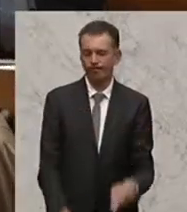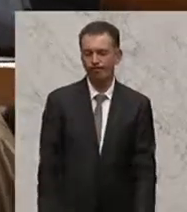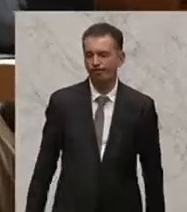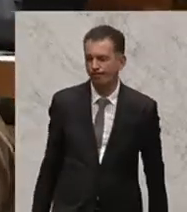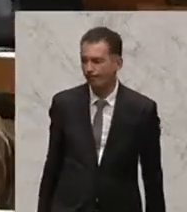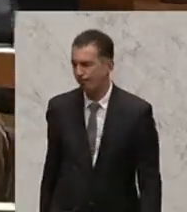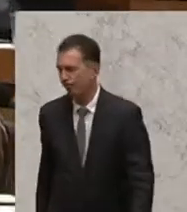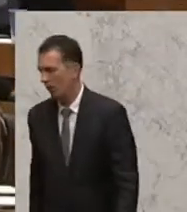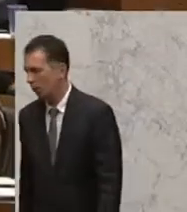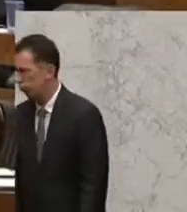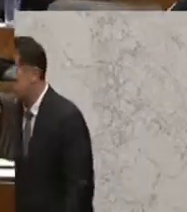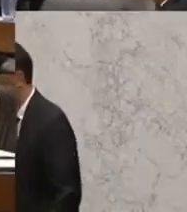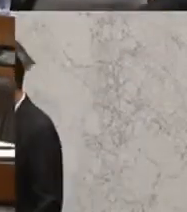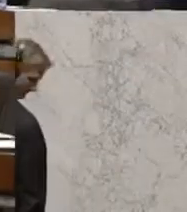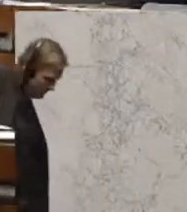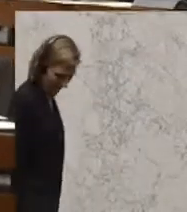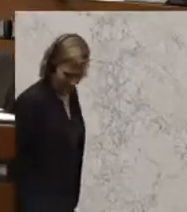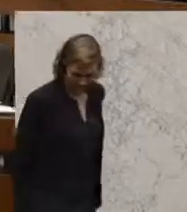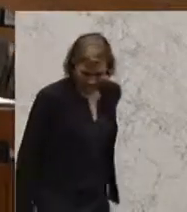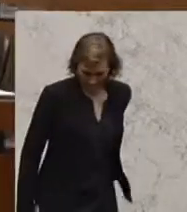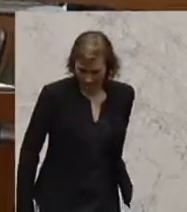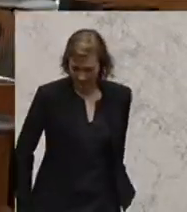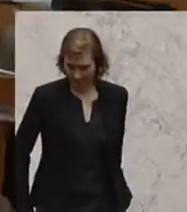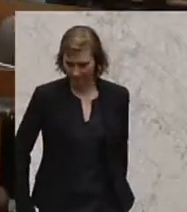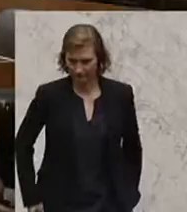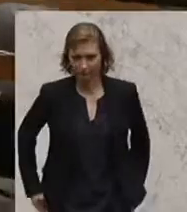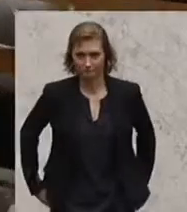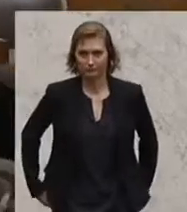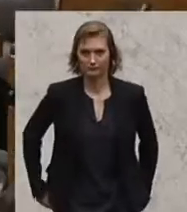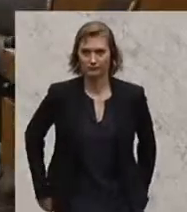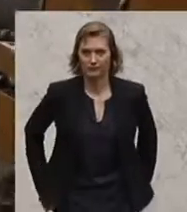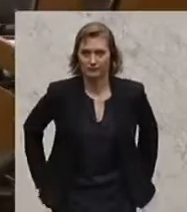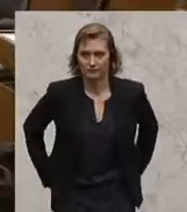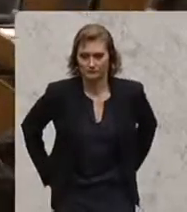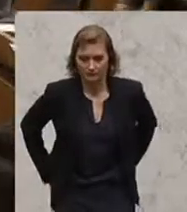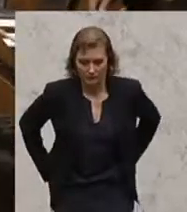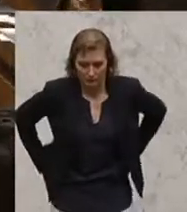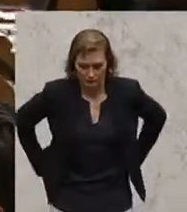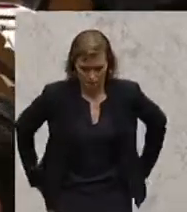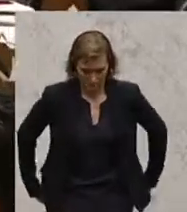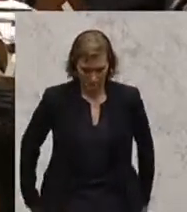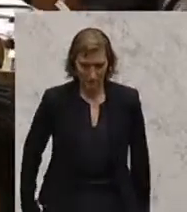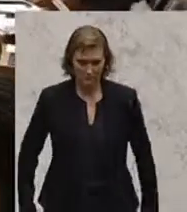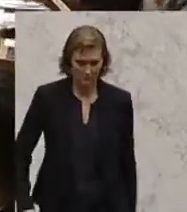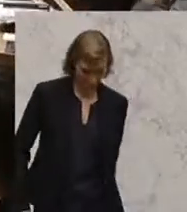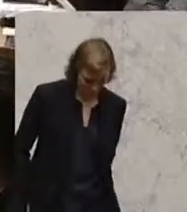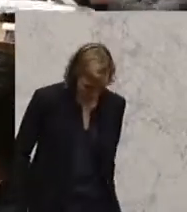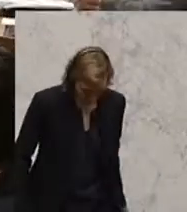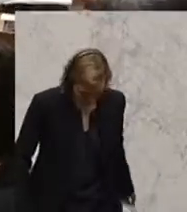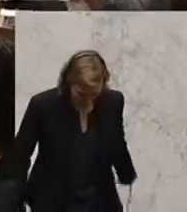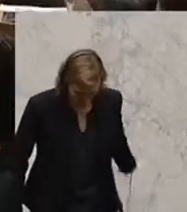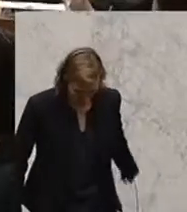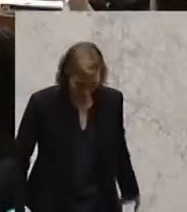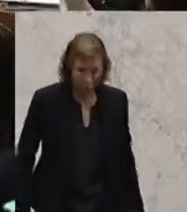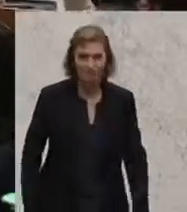Die Schaffung einer legalen Einreisemöglichkeit für Asylsuchende sowie die Schaffung eines sicheren Korridors für diese